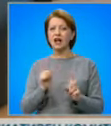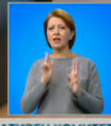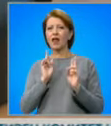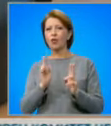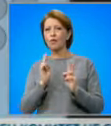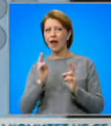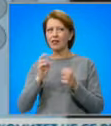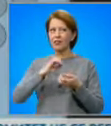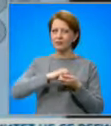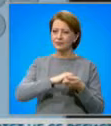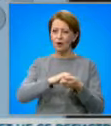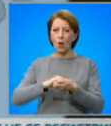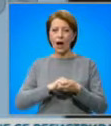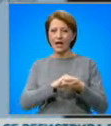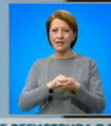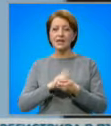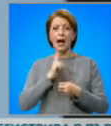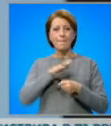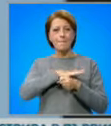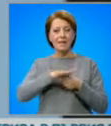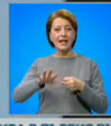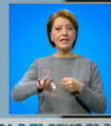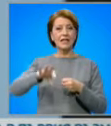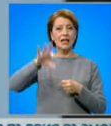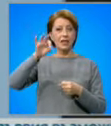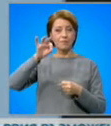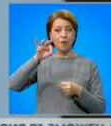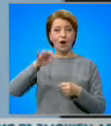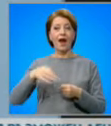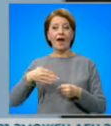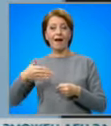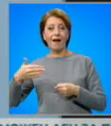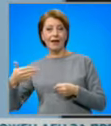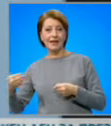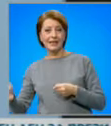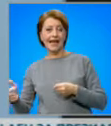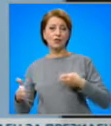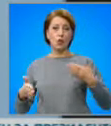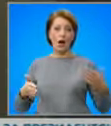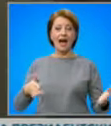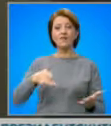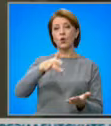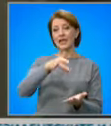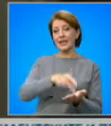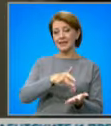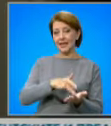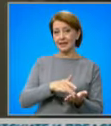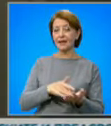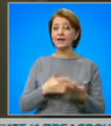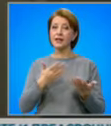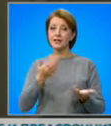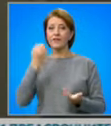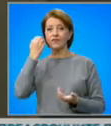трябва да имат пълни избор между ляво, център и дясно и това да доведе до резултат от близо 30% в